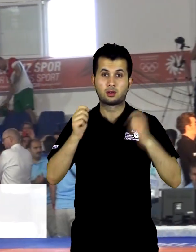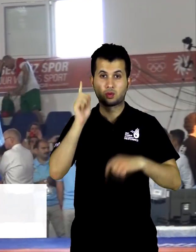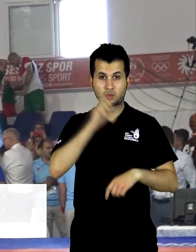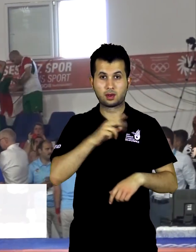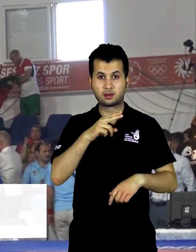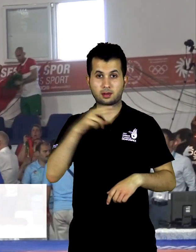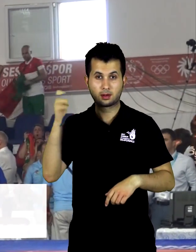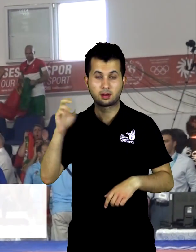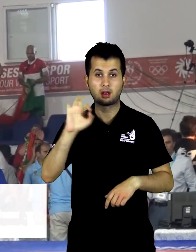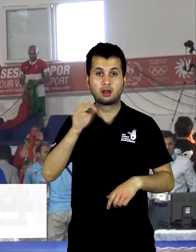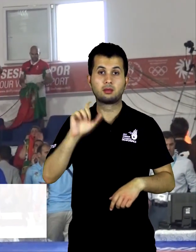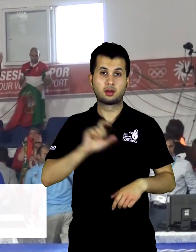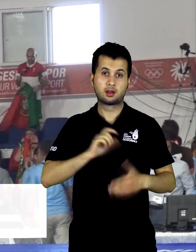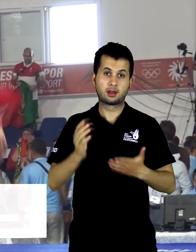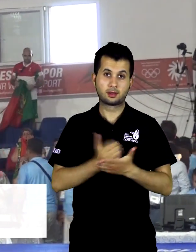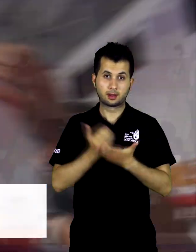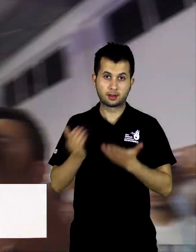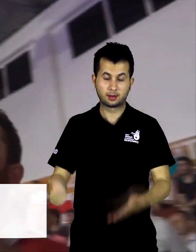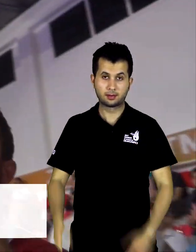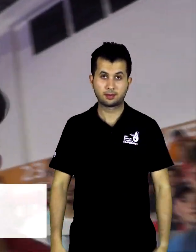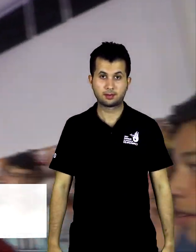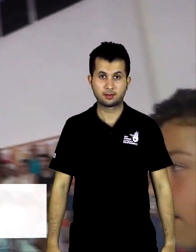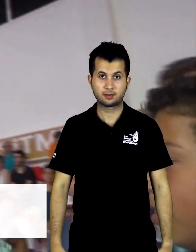çekilmesiyle altın madalyanın sahibi oldu.